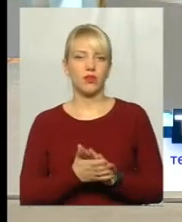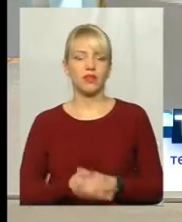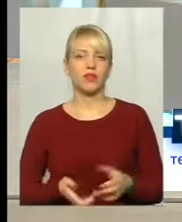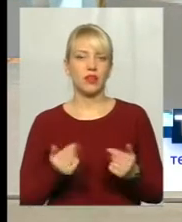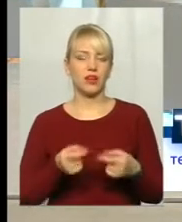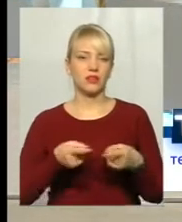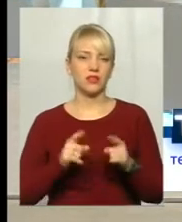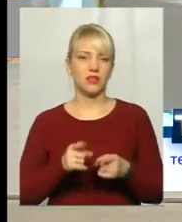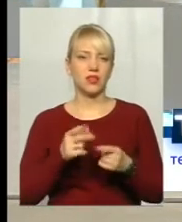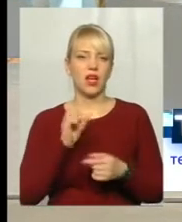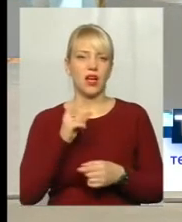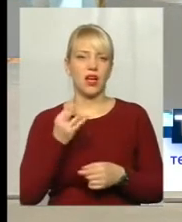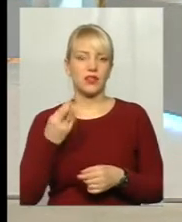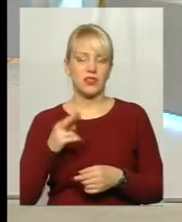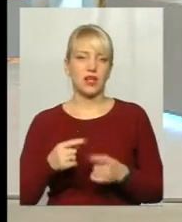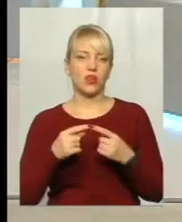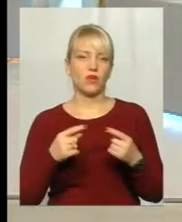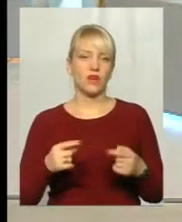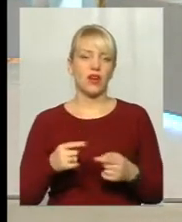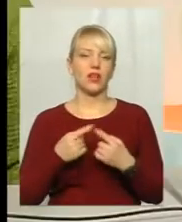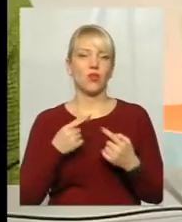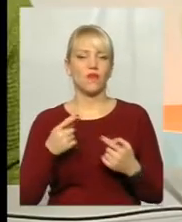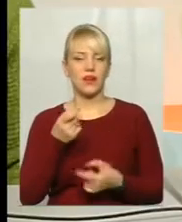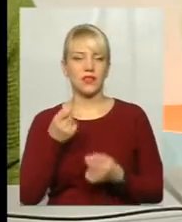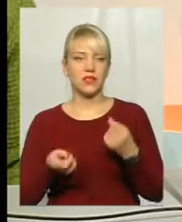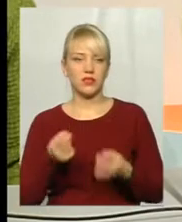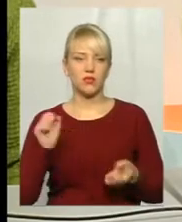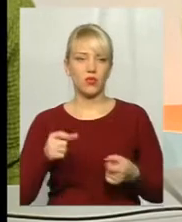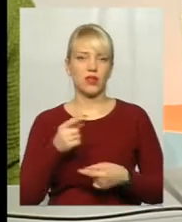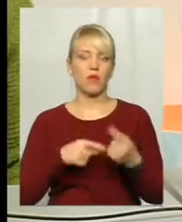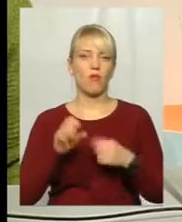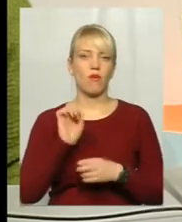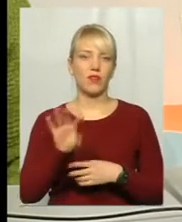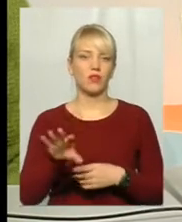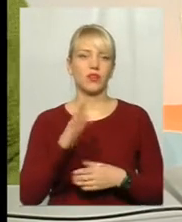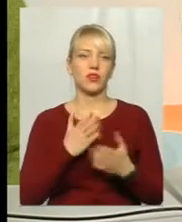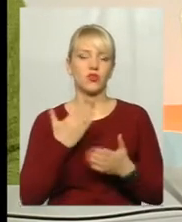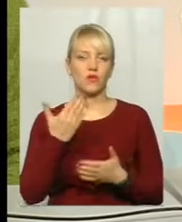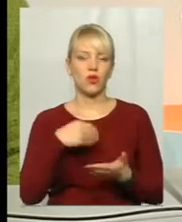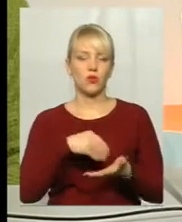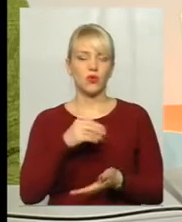акційні товари, товари із знижками можна повернути, якщо ви купуєте якісний товар.